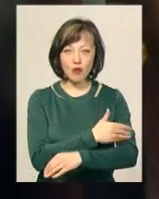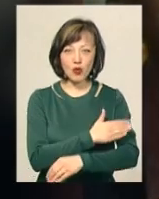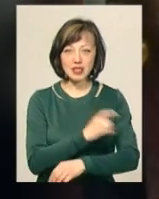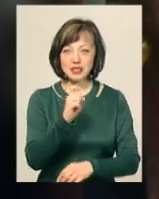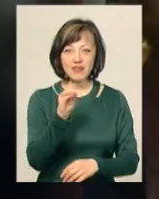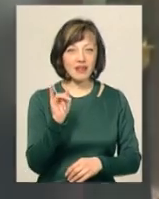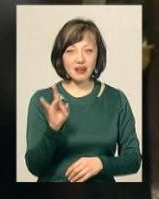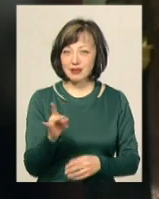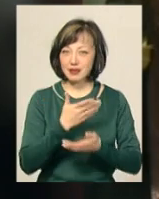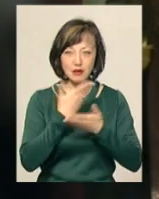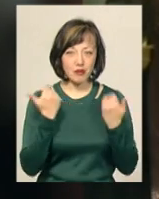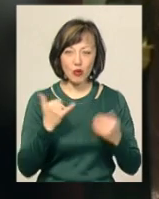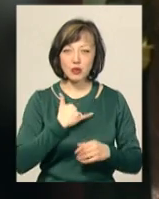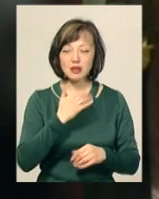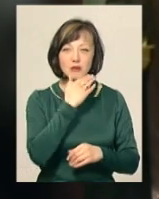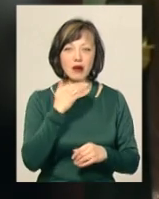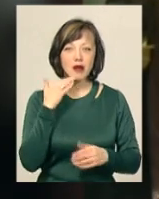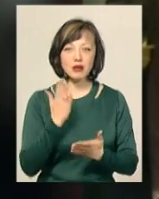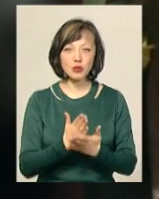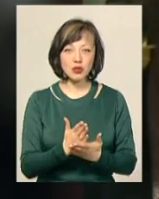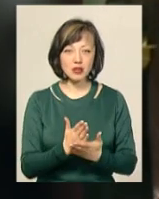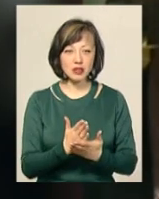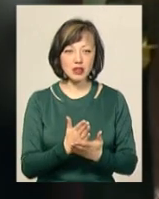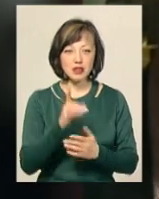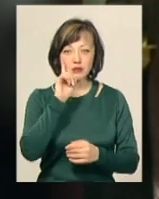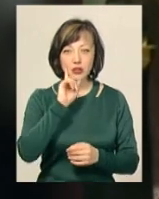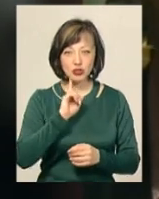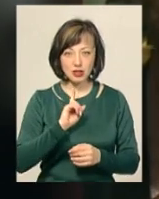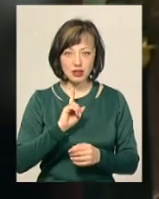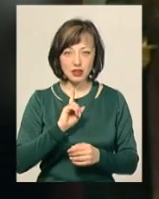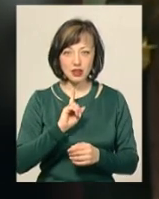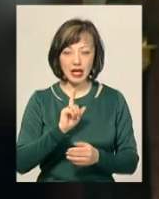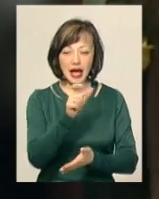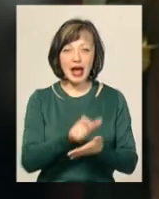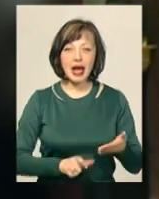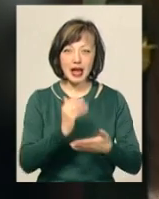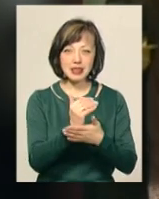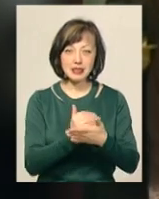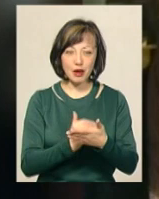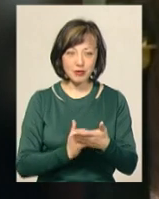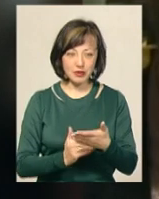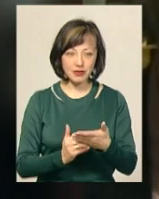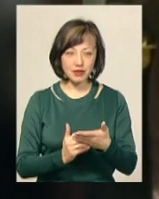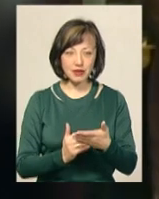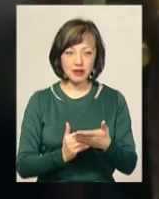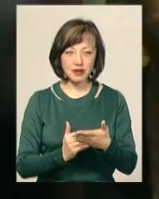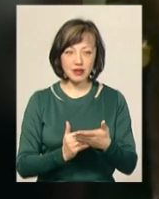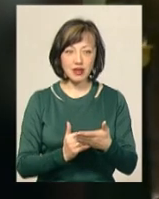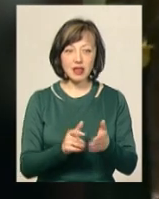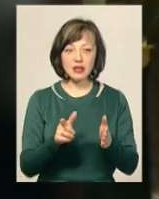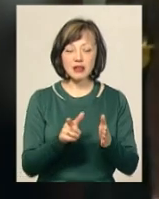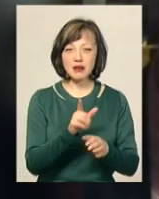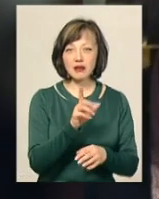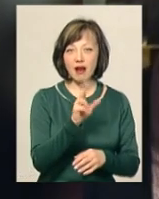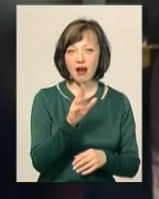зефіра взагалі немає. У нас є дуже багато смачних рецептів на каву, не з кавою з апельсиновим